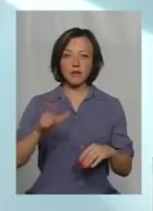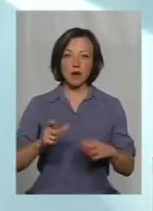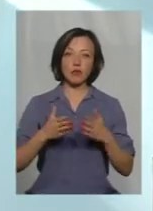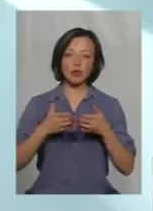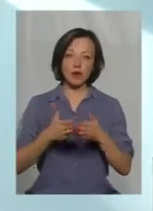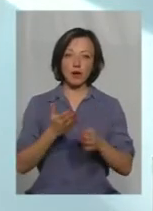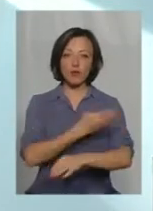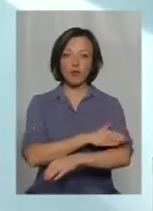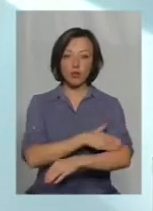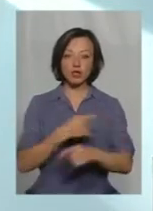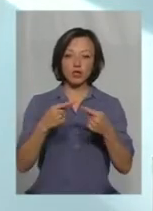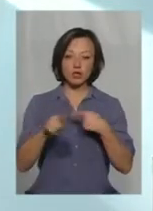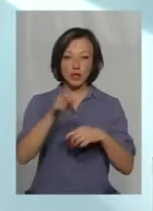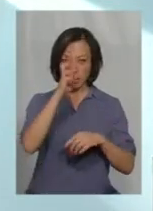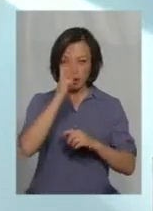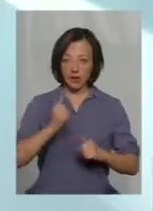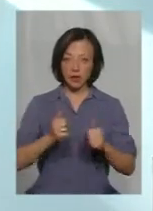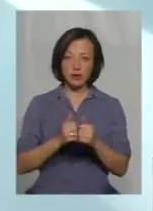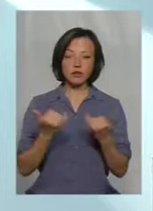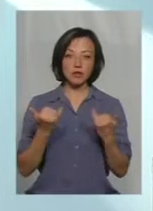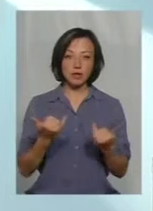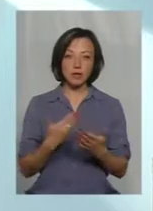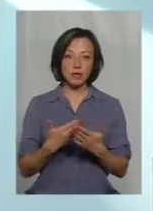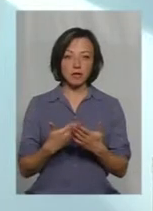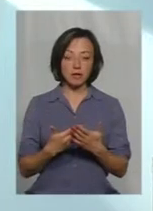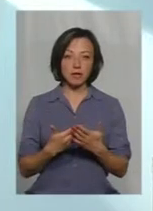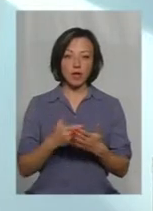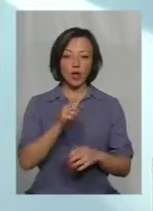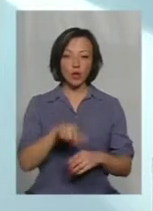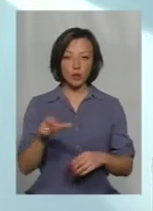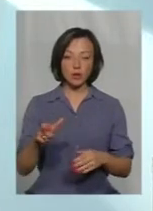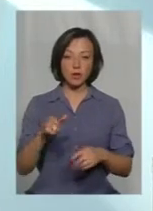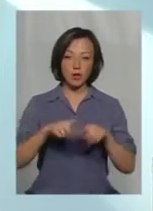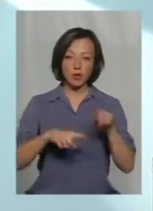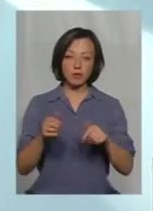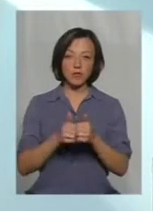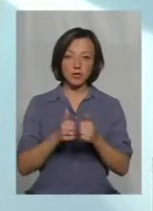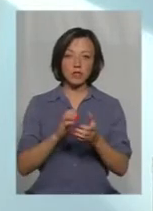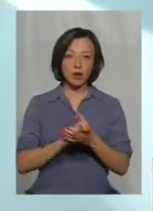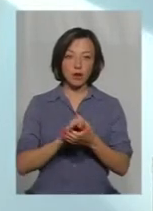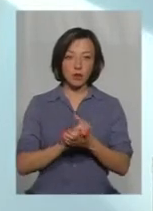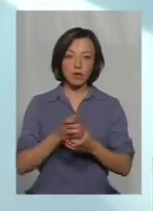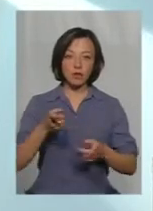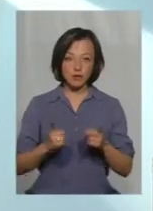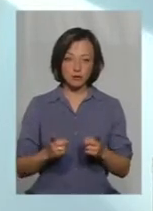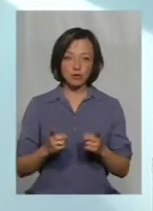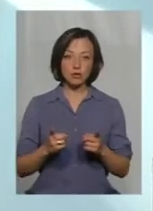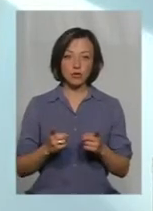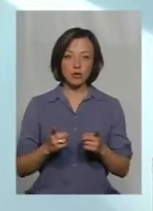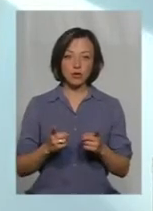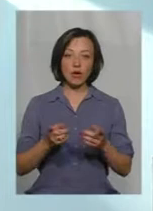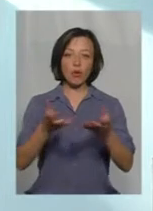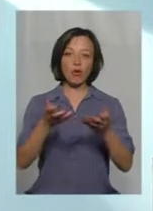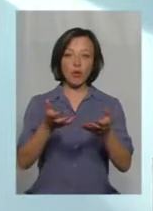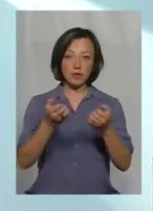Португалії, в Польщі, в інших країнах. І сьогодні, наприклад, люди, які мають родичів близьких і знайомих, вони дійсно від них